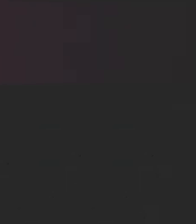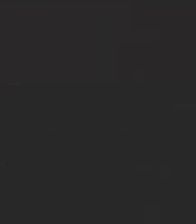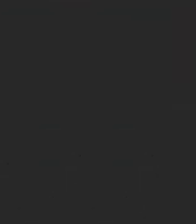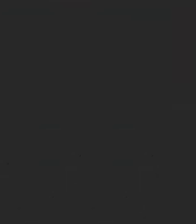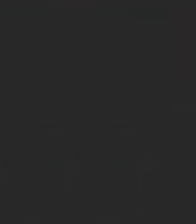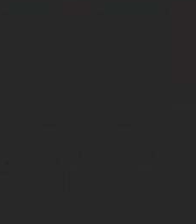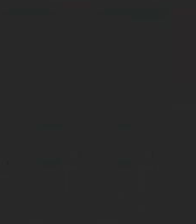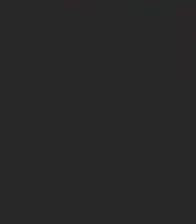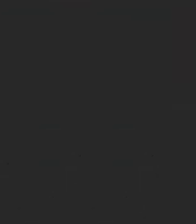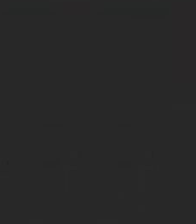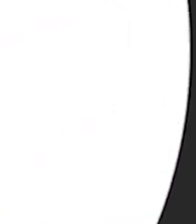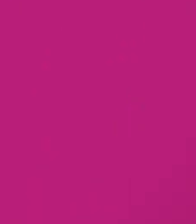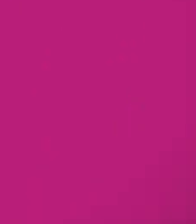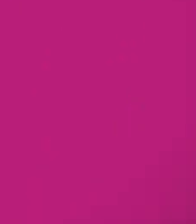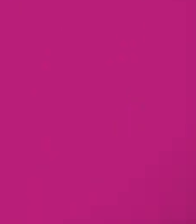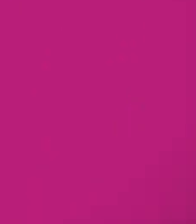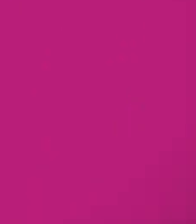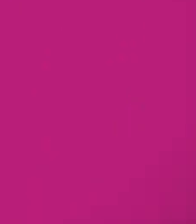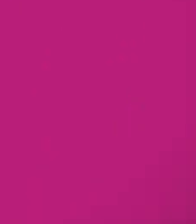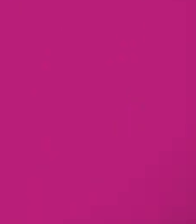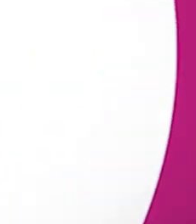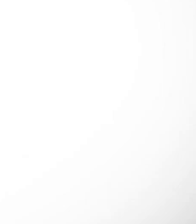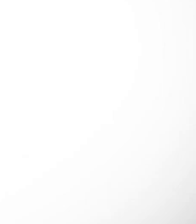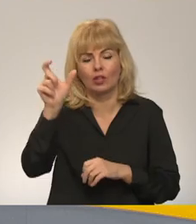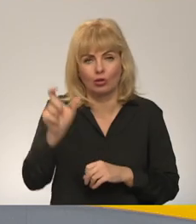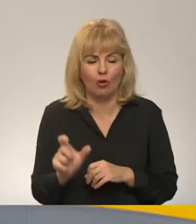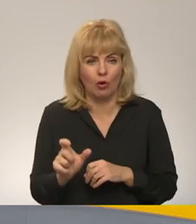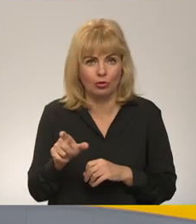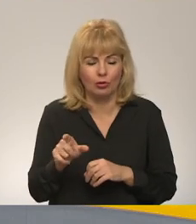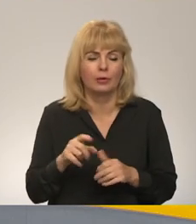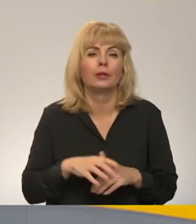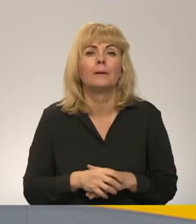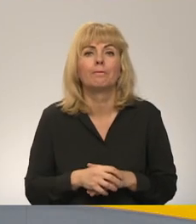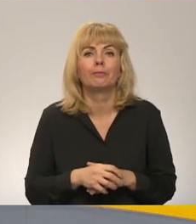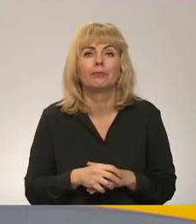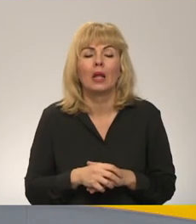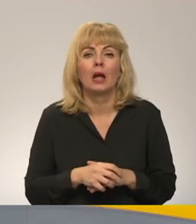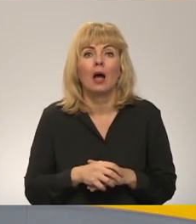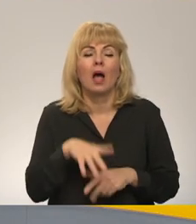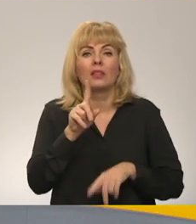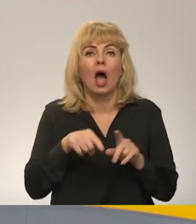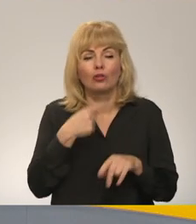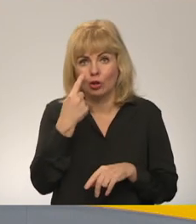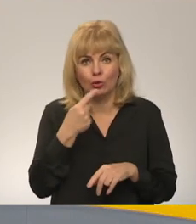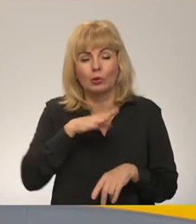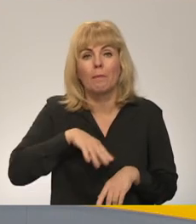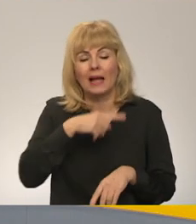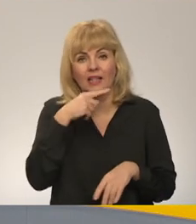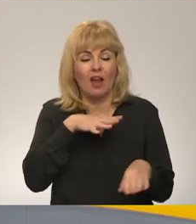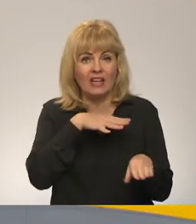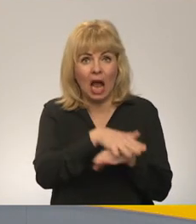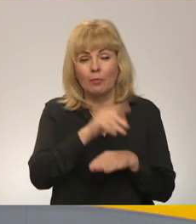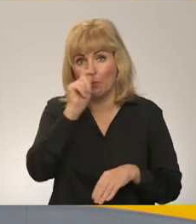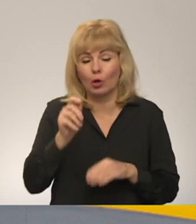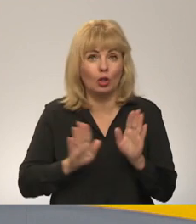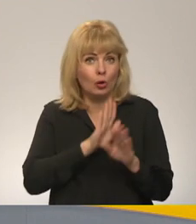Re! Viss ēters ir te! Tikai dažas stundas pēc Krievijas iebrukuma Ukrainā. Šorīt pie